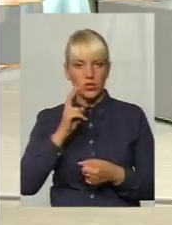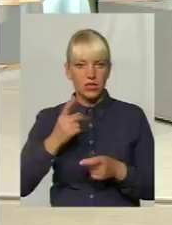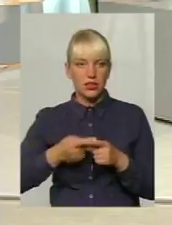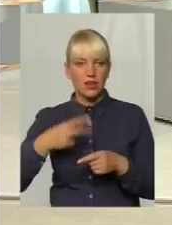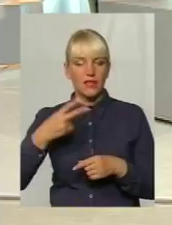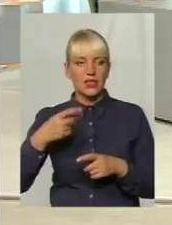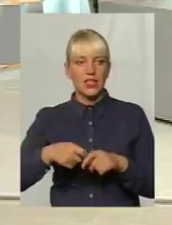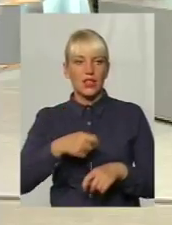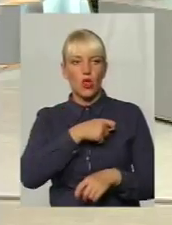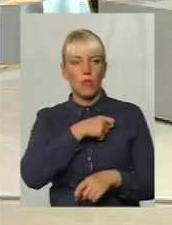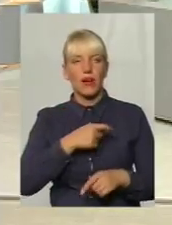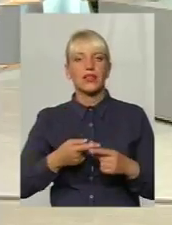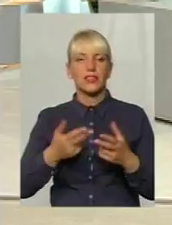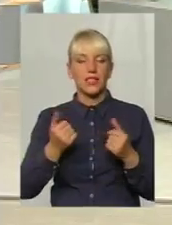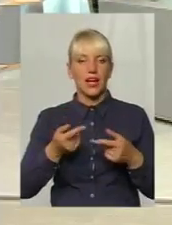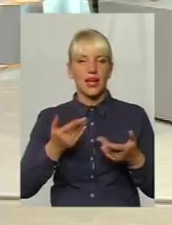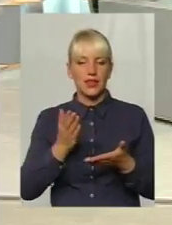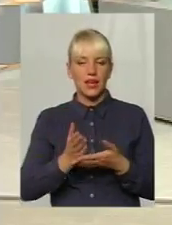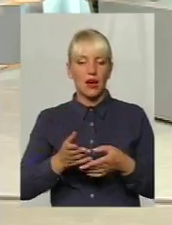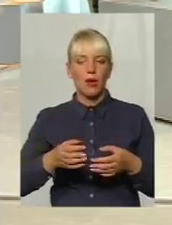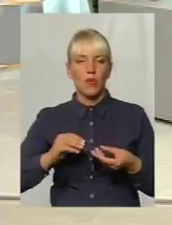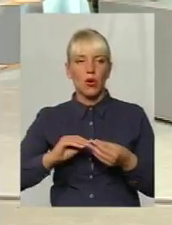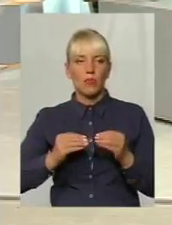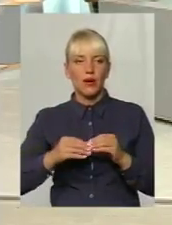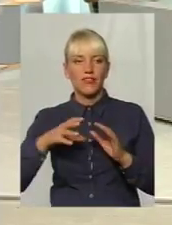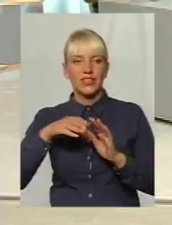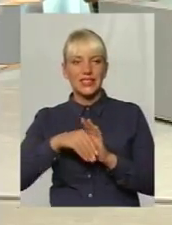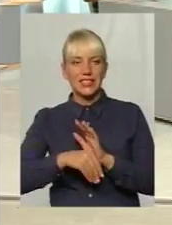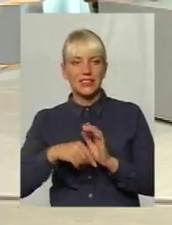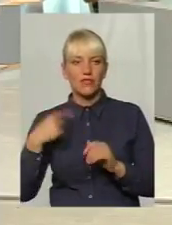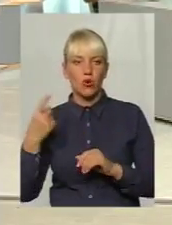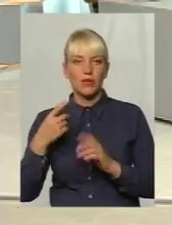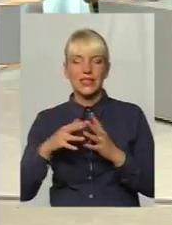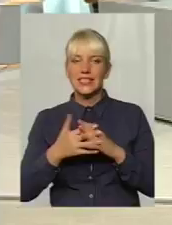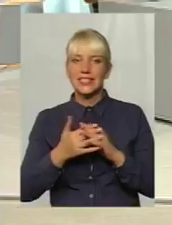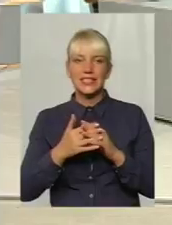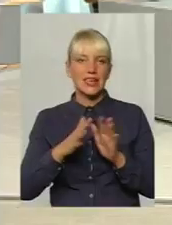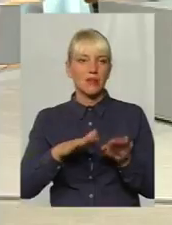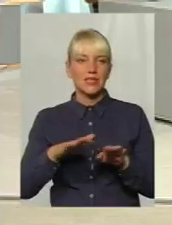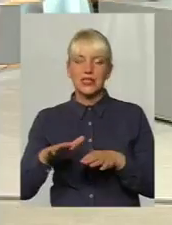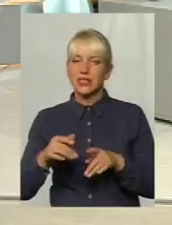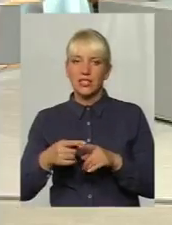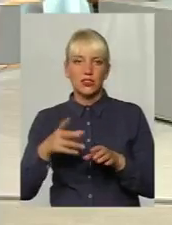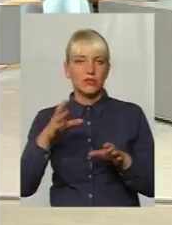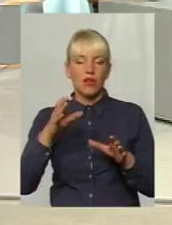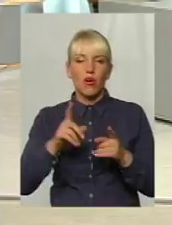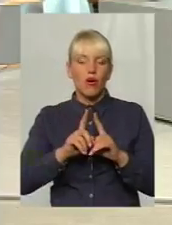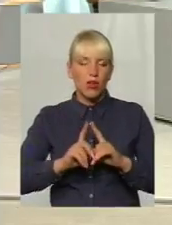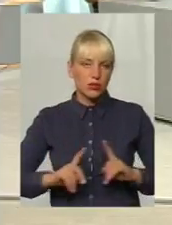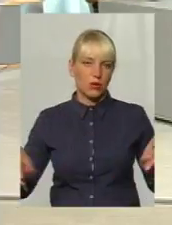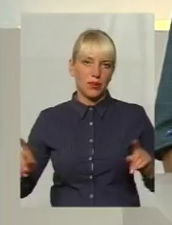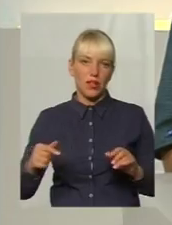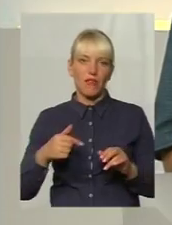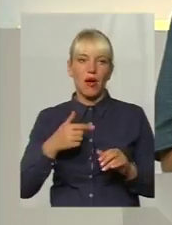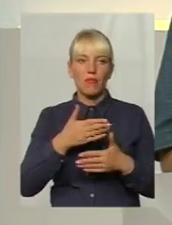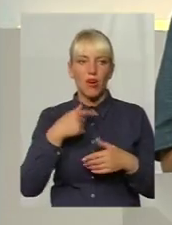Насправді є проблема з ціоням реформи в області. сільській місцевості особливо в місті в нас